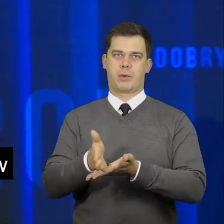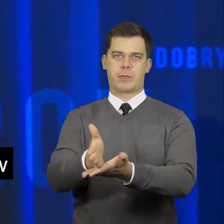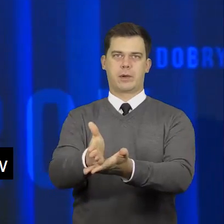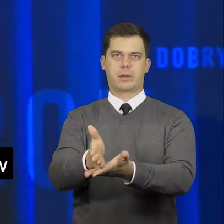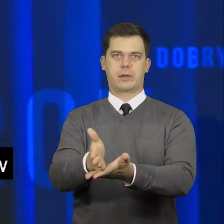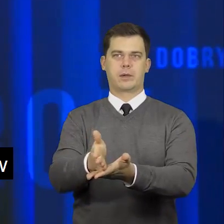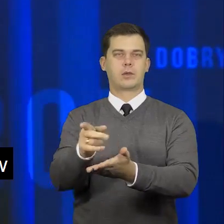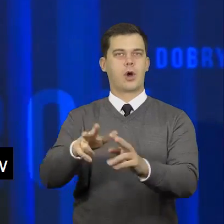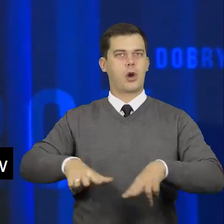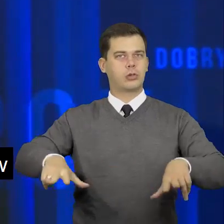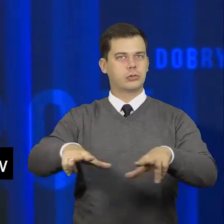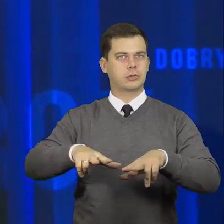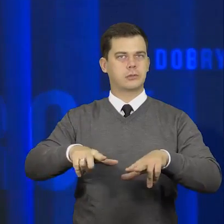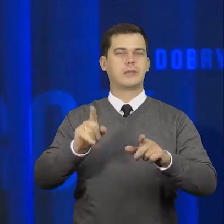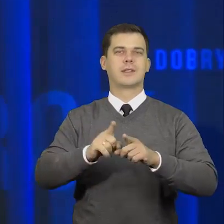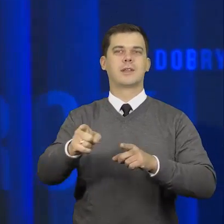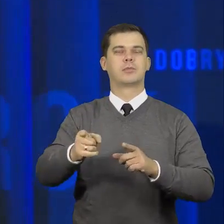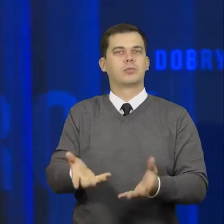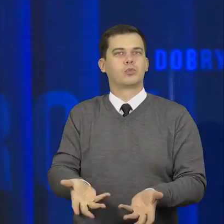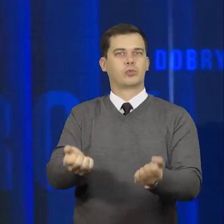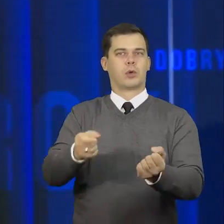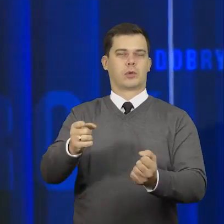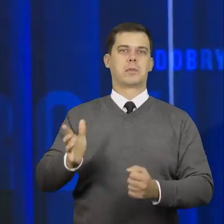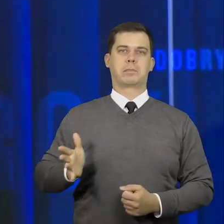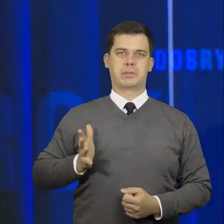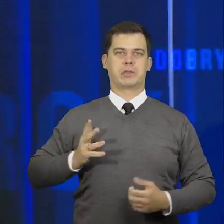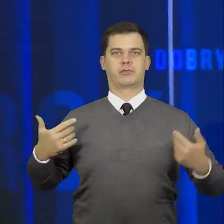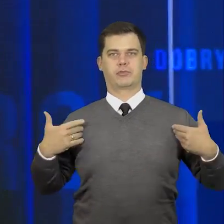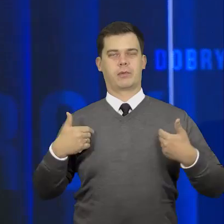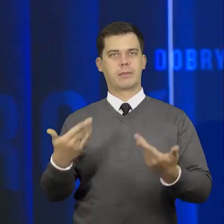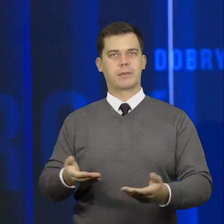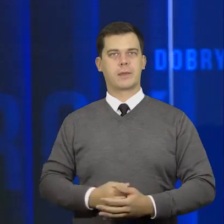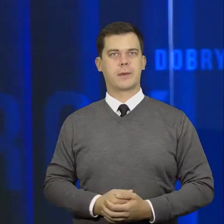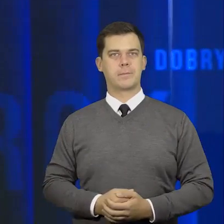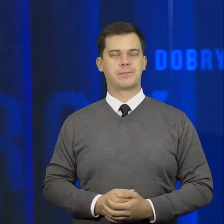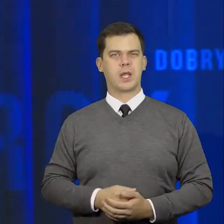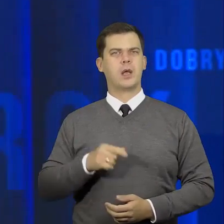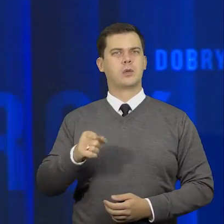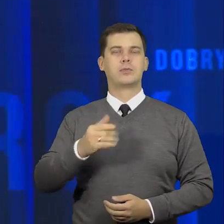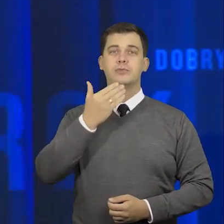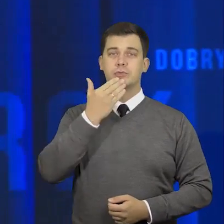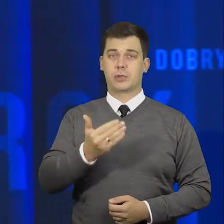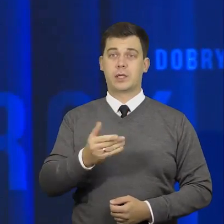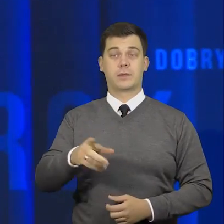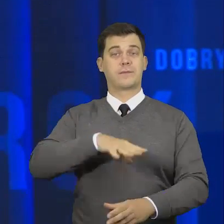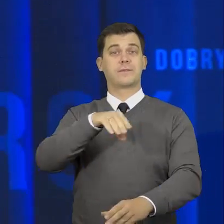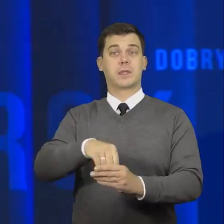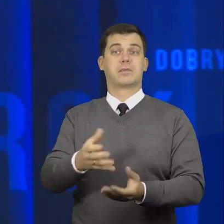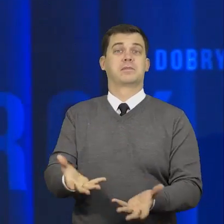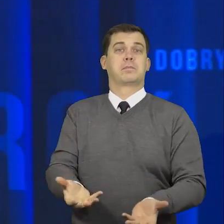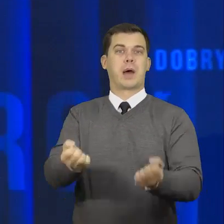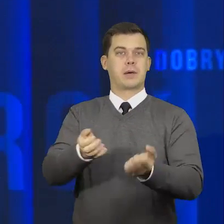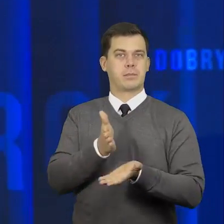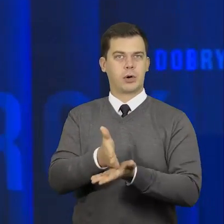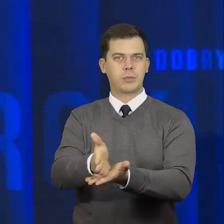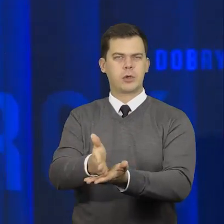wspierania rodziny w budowaniu jej bezpiecznego bytu. Jednym z elementów tego wsparcia